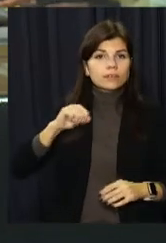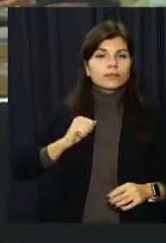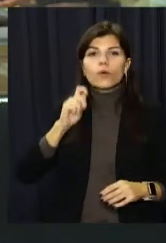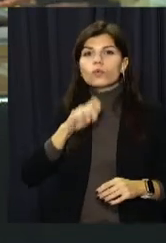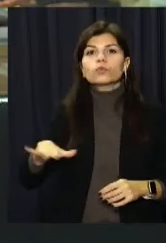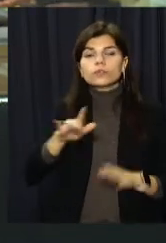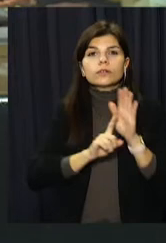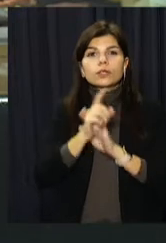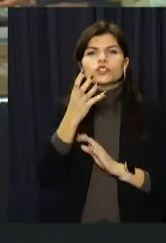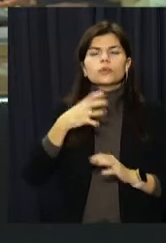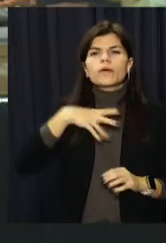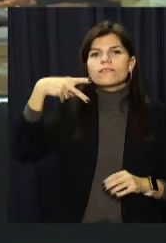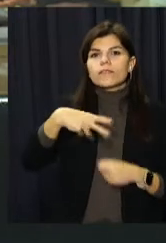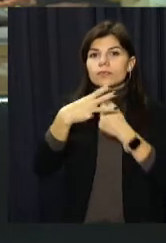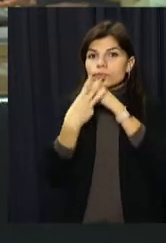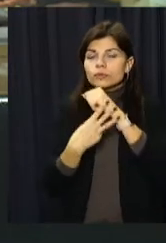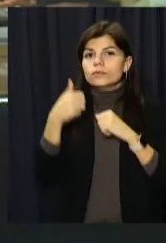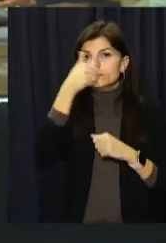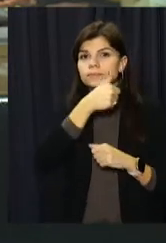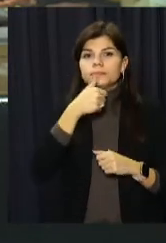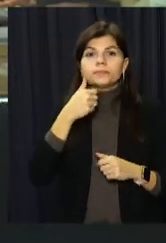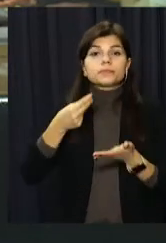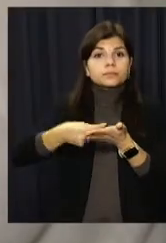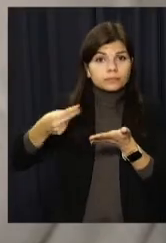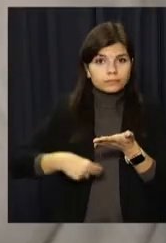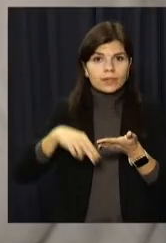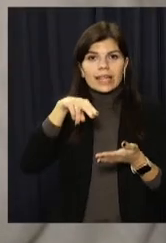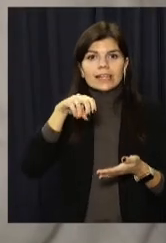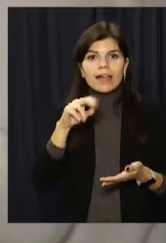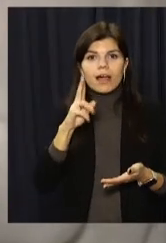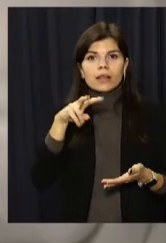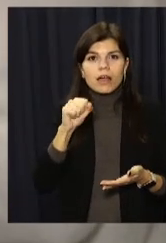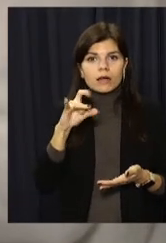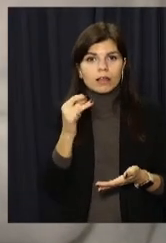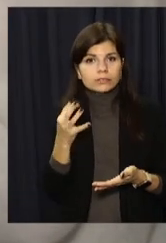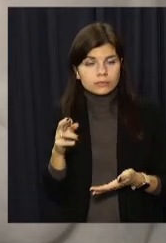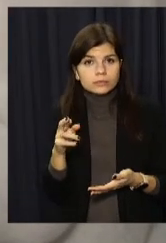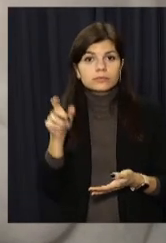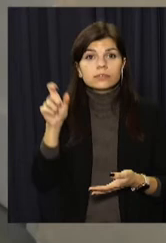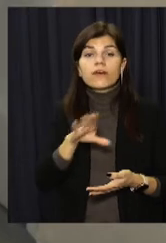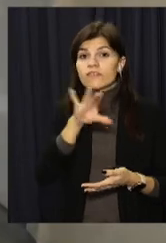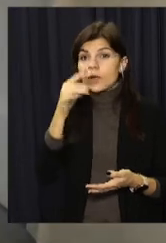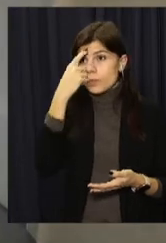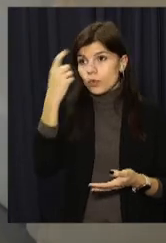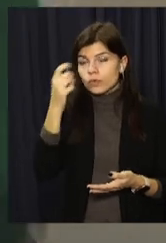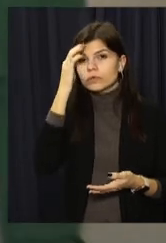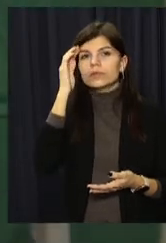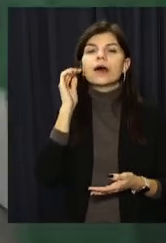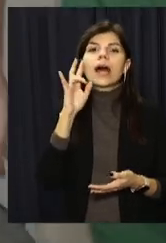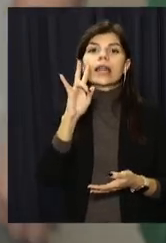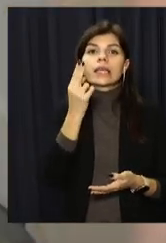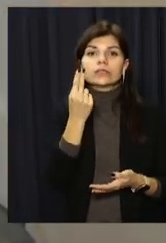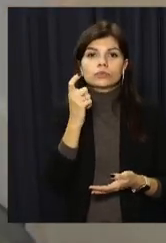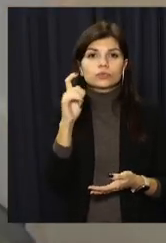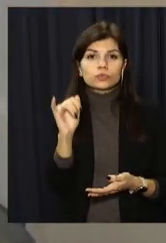українці почали ще у 2018-му. Підписуючи декларацію з конкретним фахівцем, ви повідомляєте НСЗУ, що